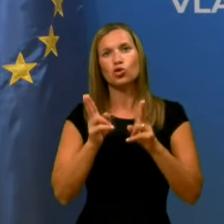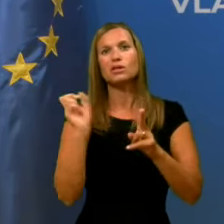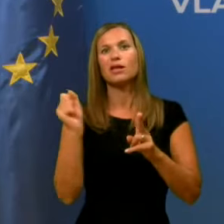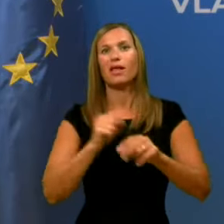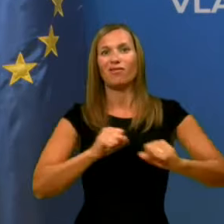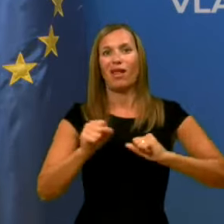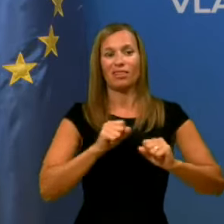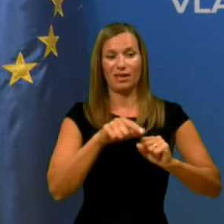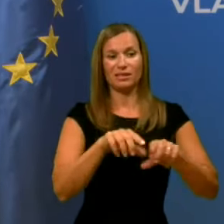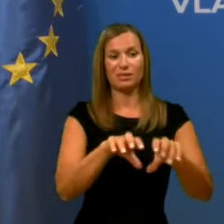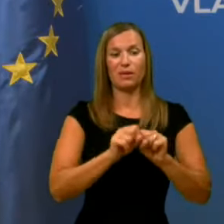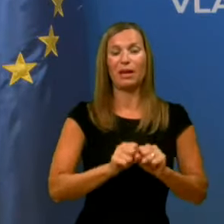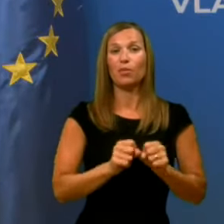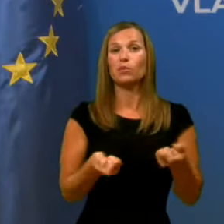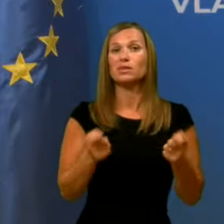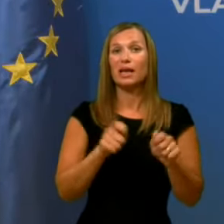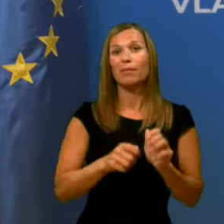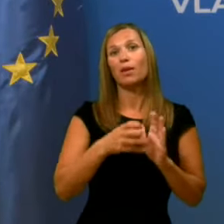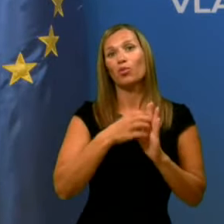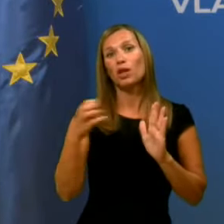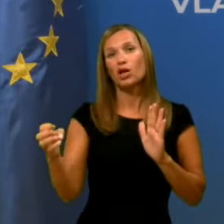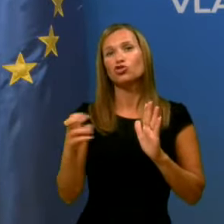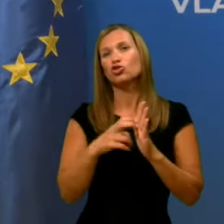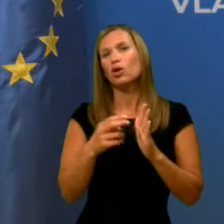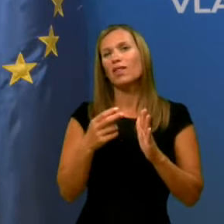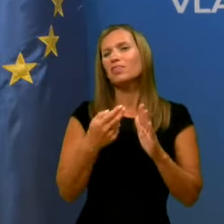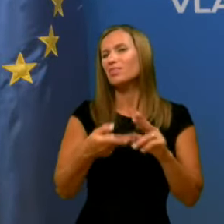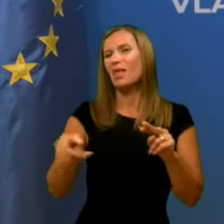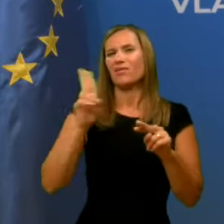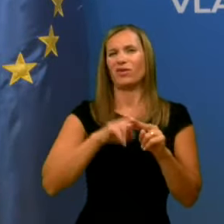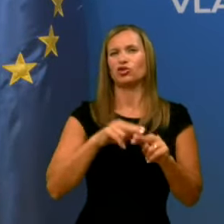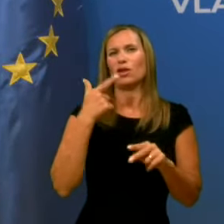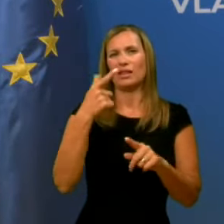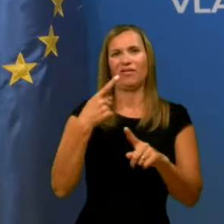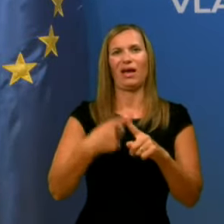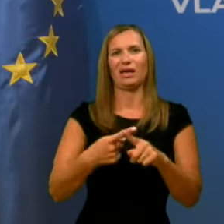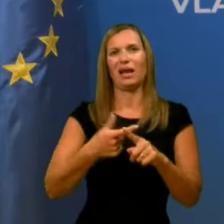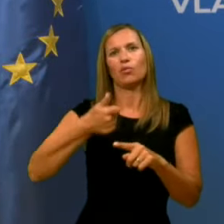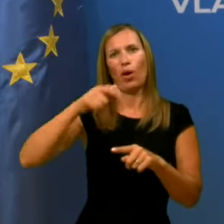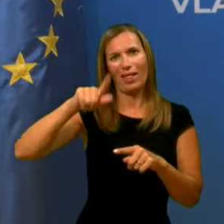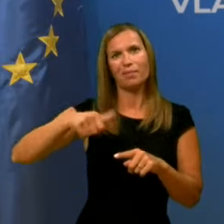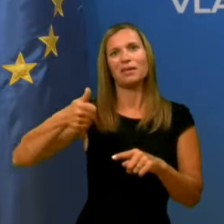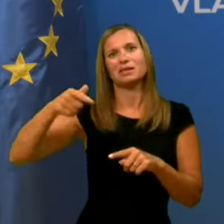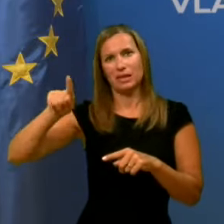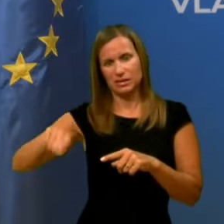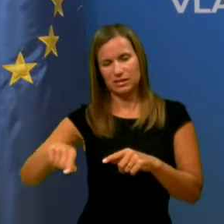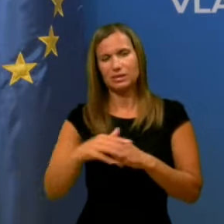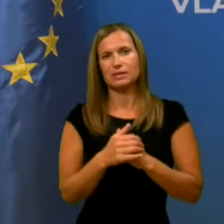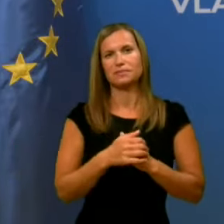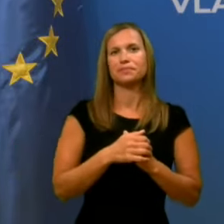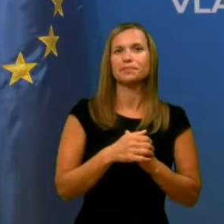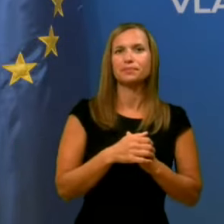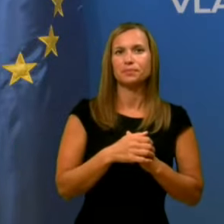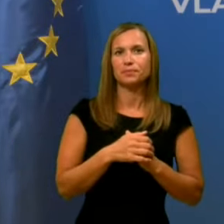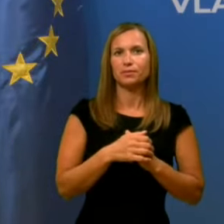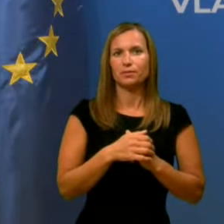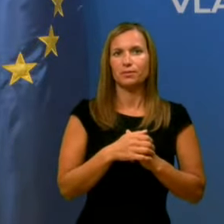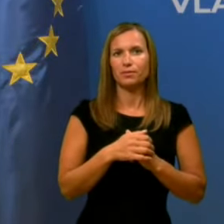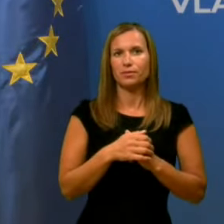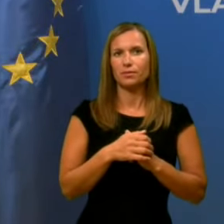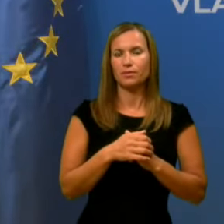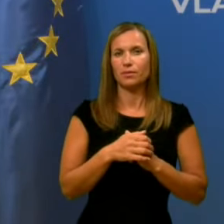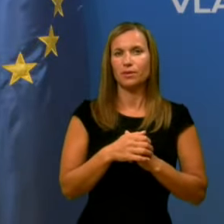sklepa, to podaljša še največ dvakrat za po en mesec. Ker smo